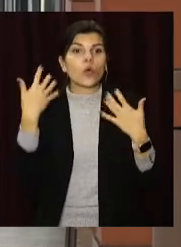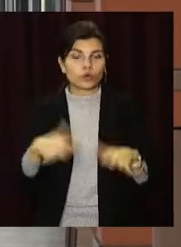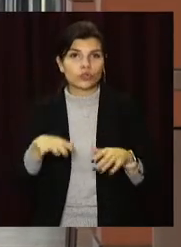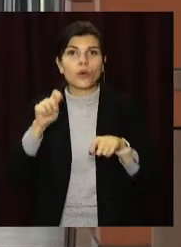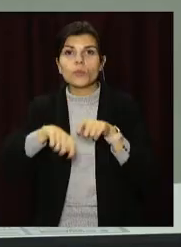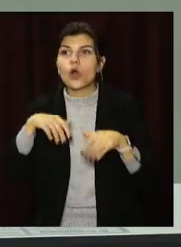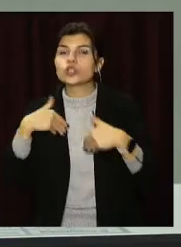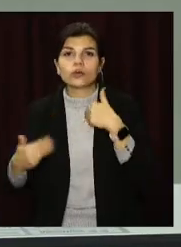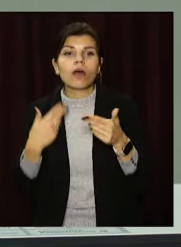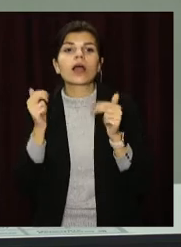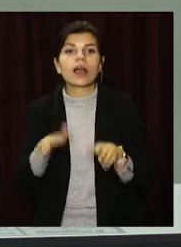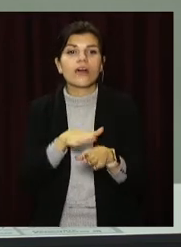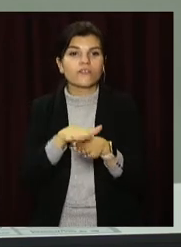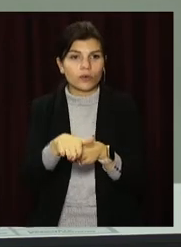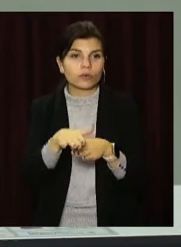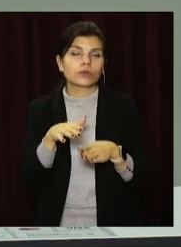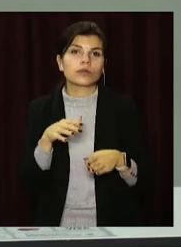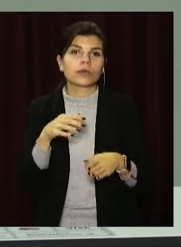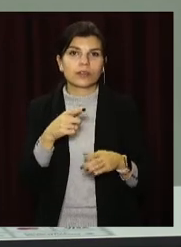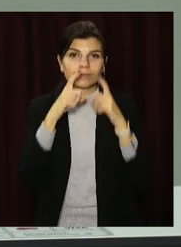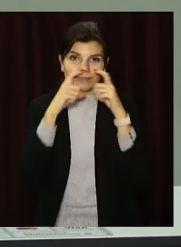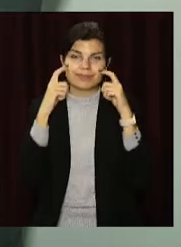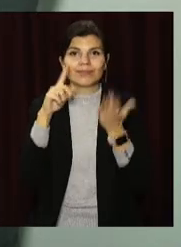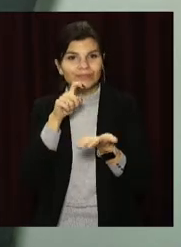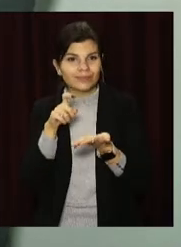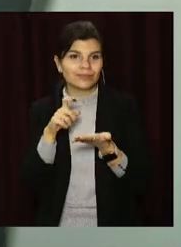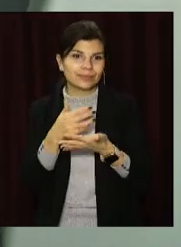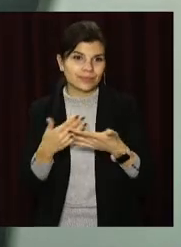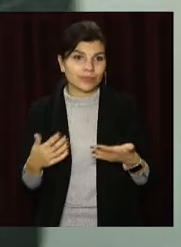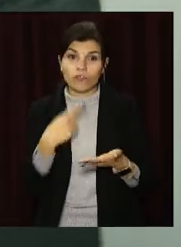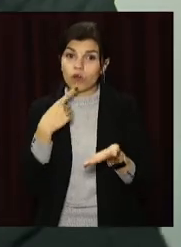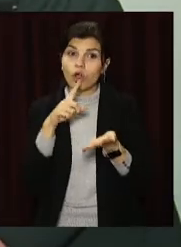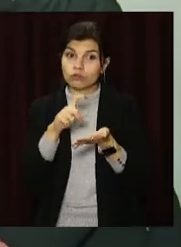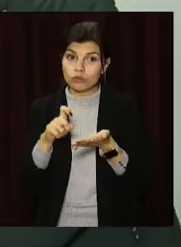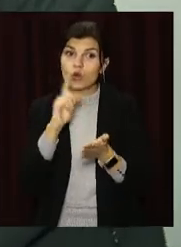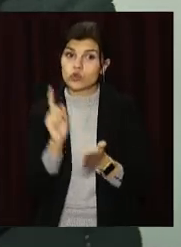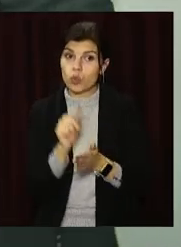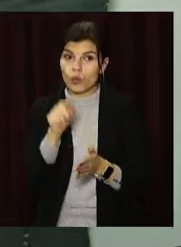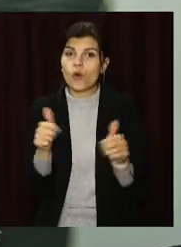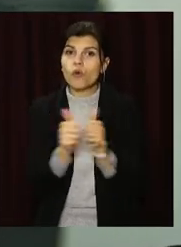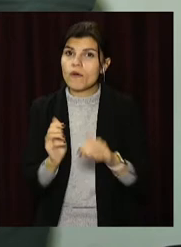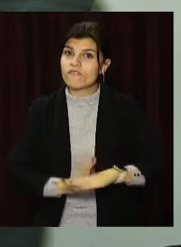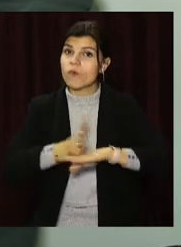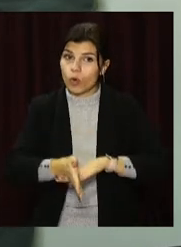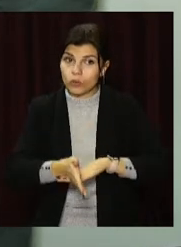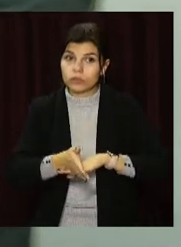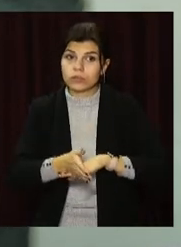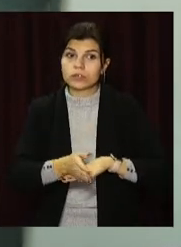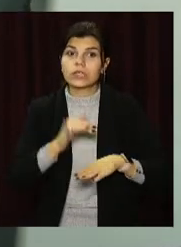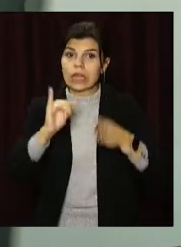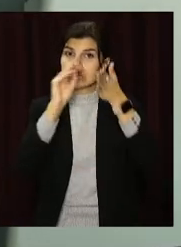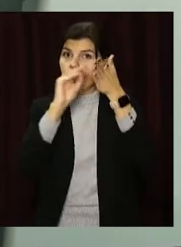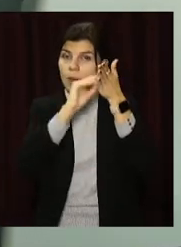дають рекомендації, як виконувати протиепідемічні норми. «Антисептик повинен у вас бути біля входу і з